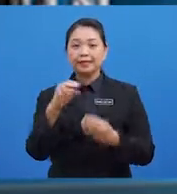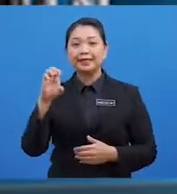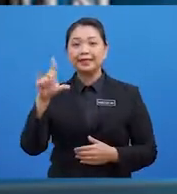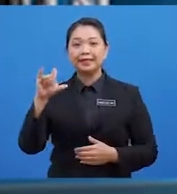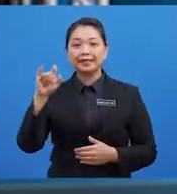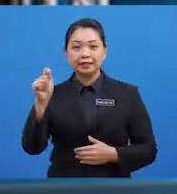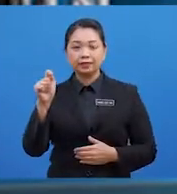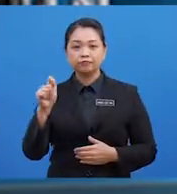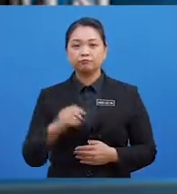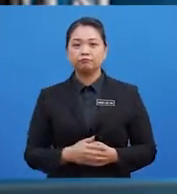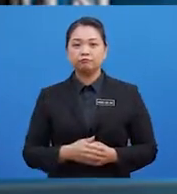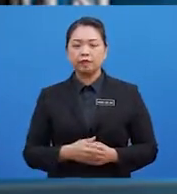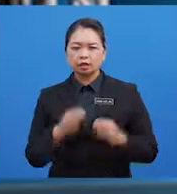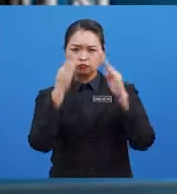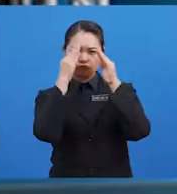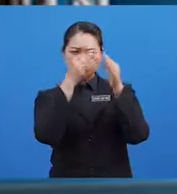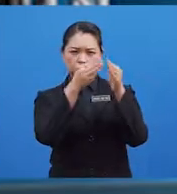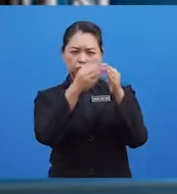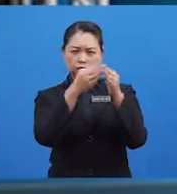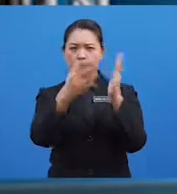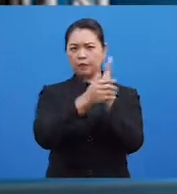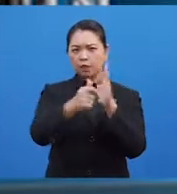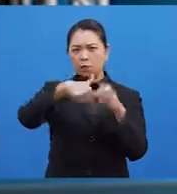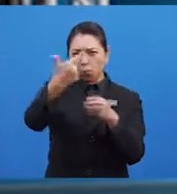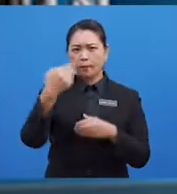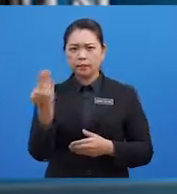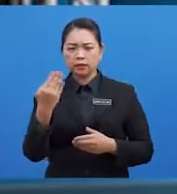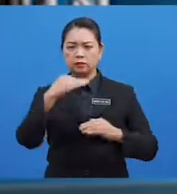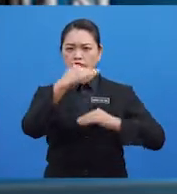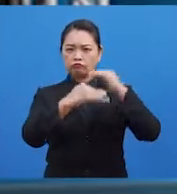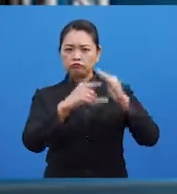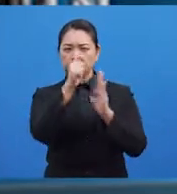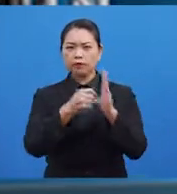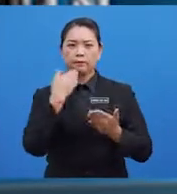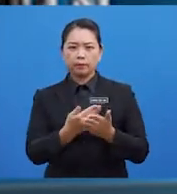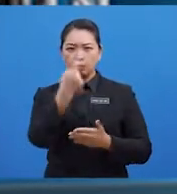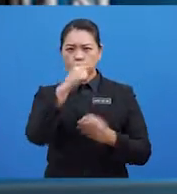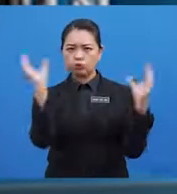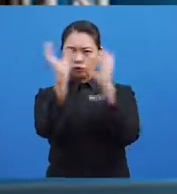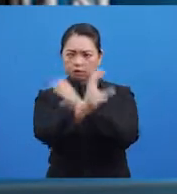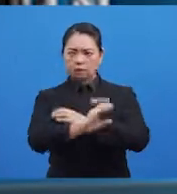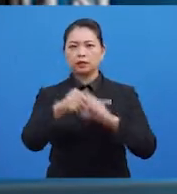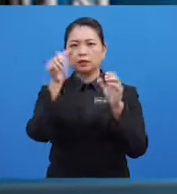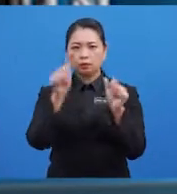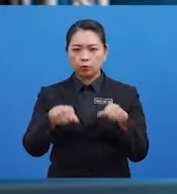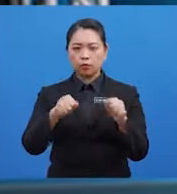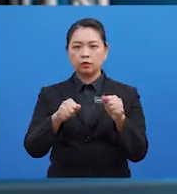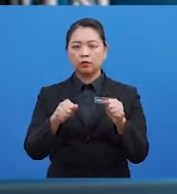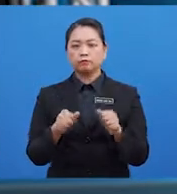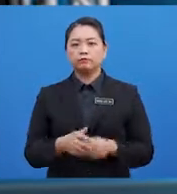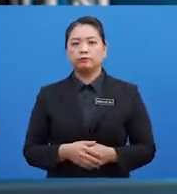perhatian terhadap kemahiran luar biasa dan peningkatan terbaik untuk mencabar keumpayaan atlet tersebut